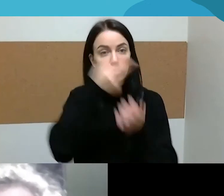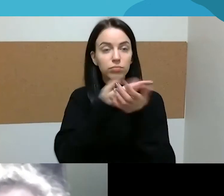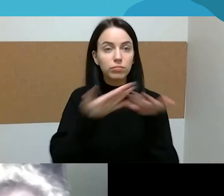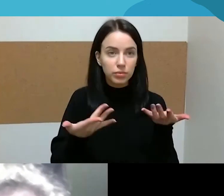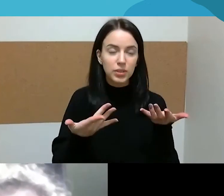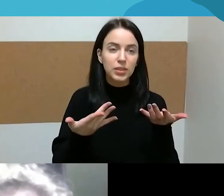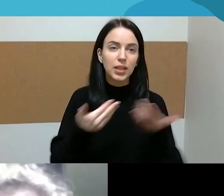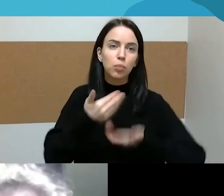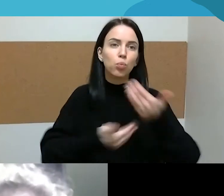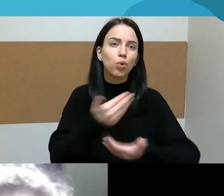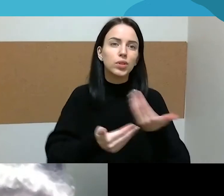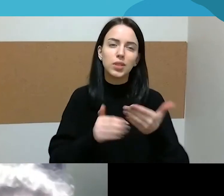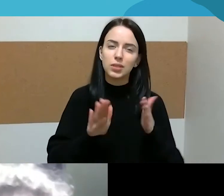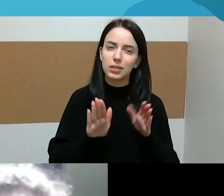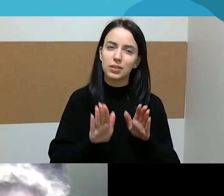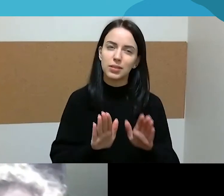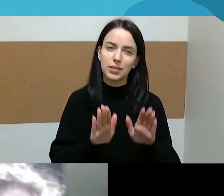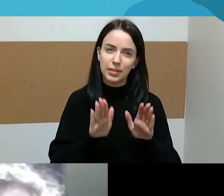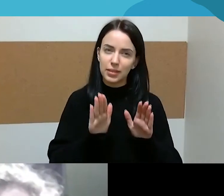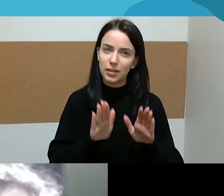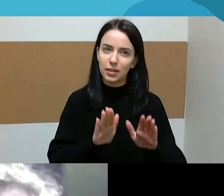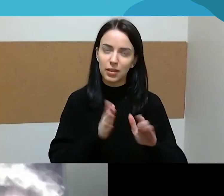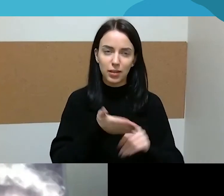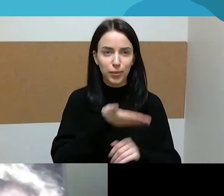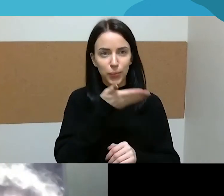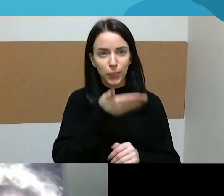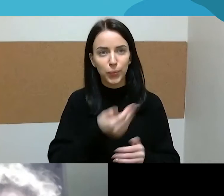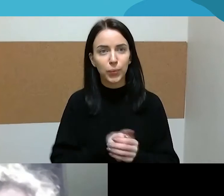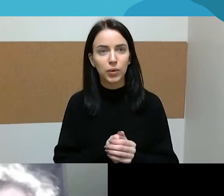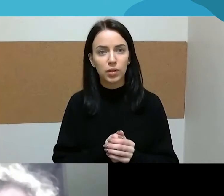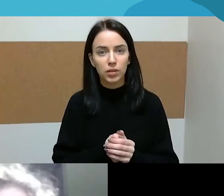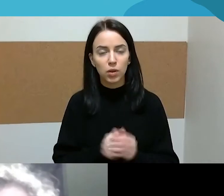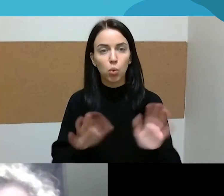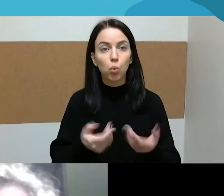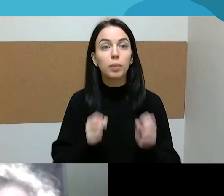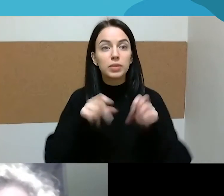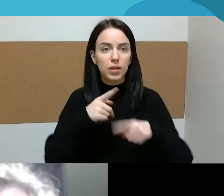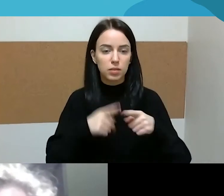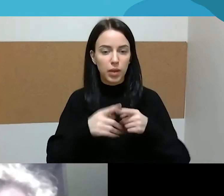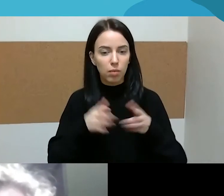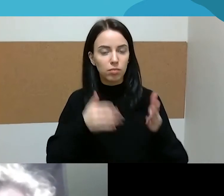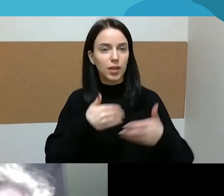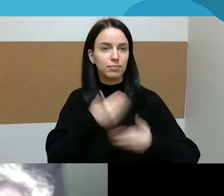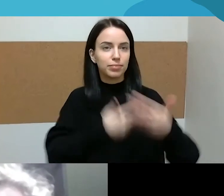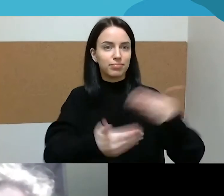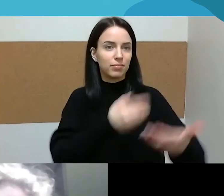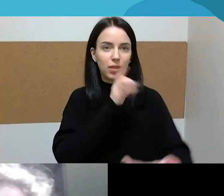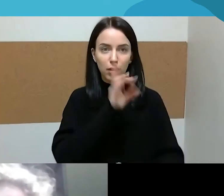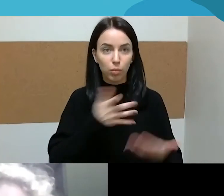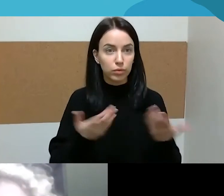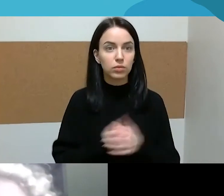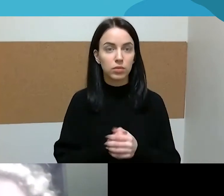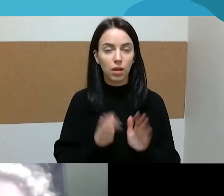procesas, jeigu nesimama labai kryptingu, struktūriniu kažkokiu priemoniu. Tai va tai, ką minėjo liudas, kad,